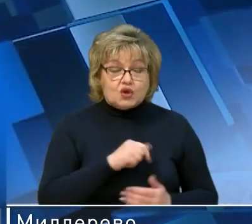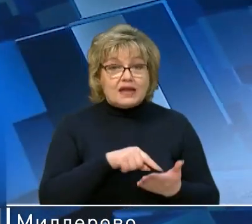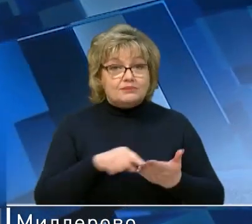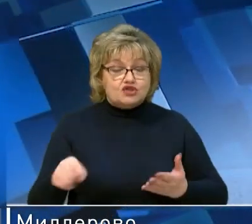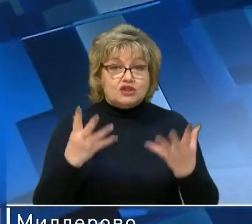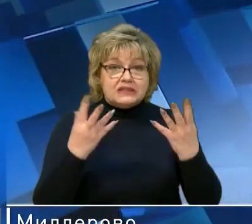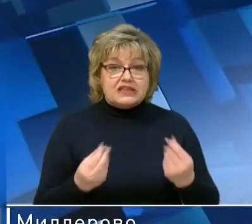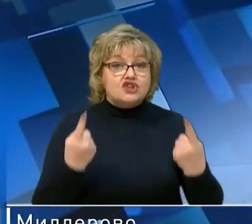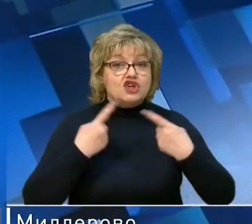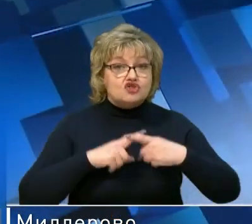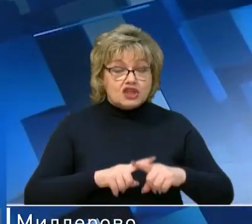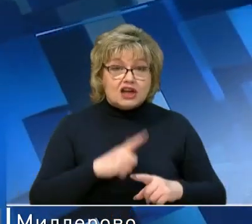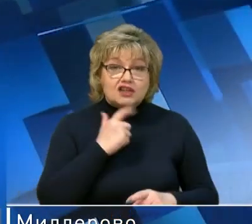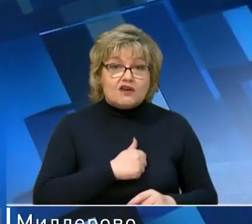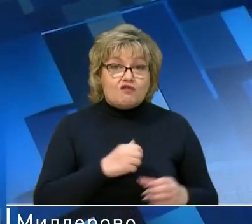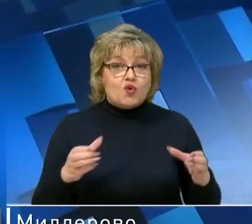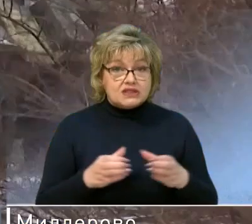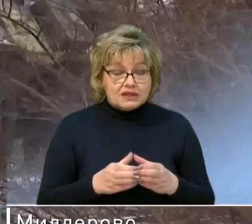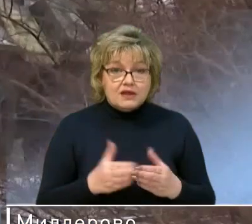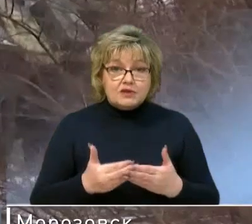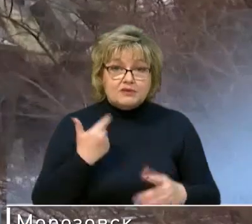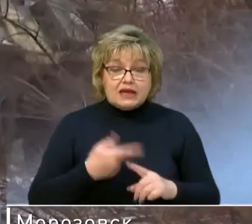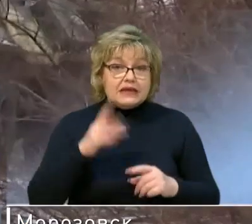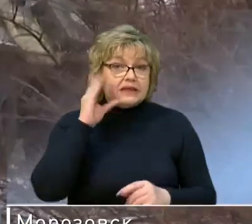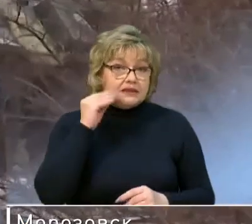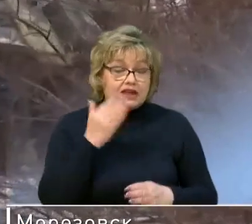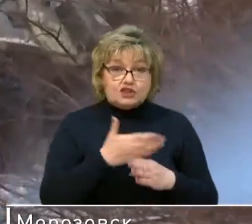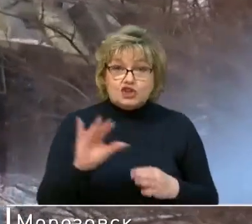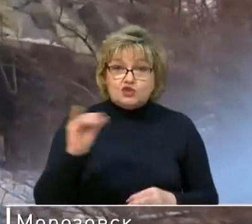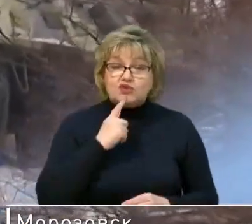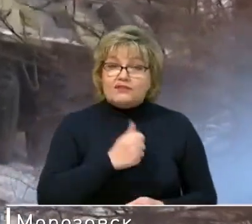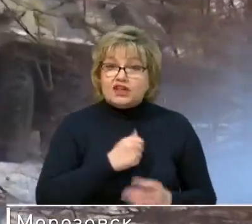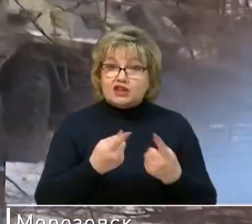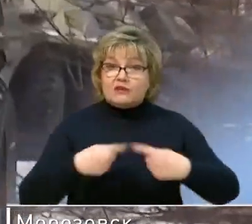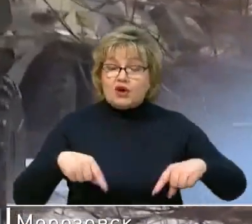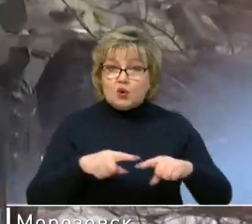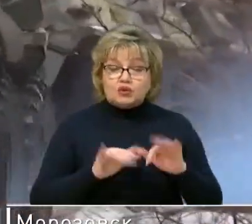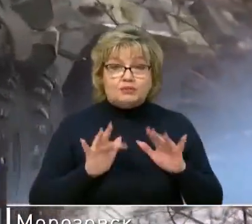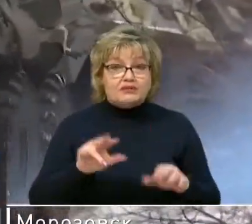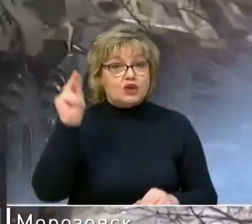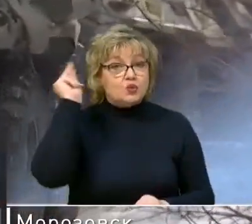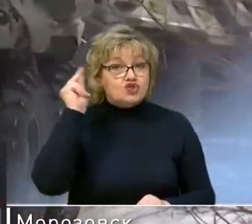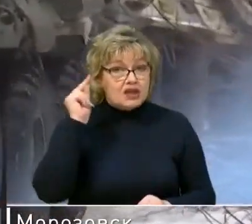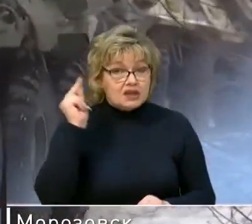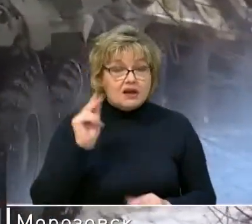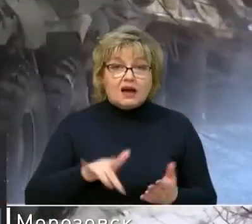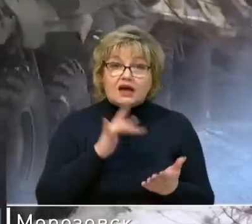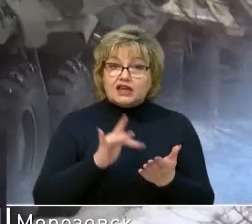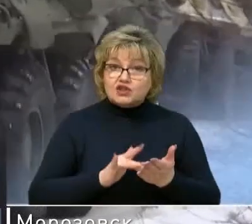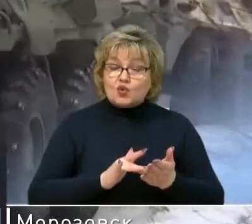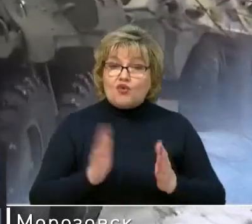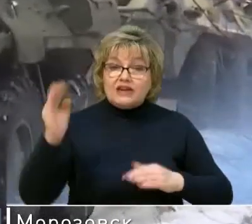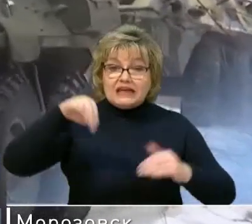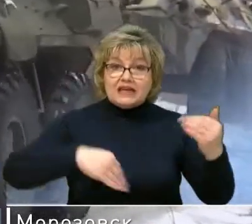отмечают День инженерных войск. В преддверии этой даты части Южного военного округа провели учения в условиях городского